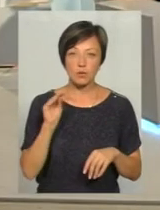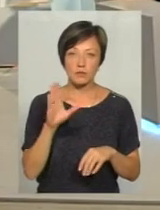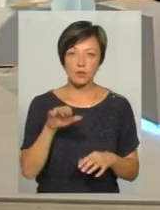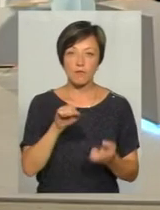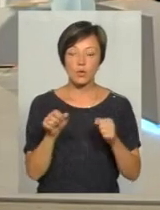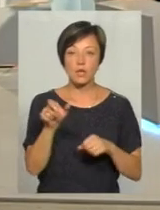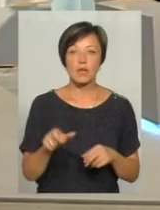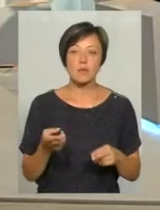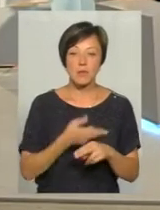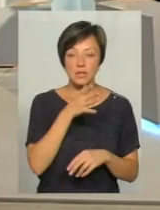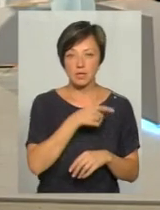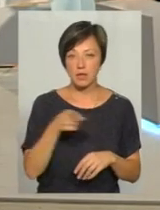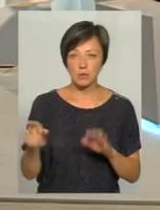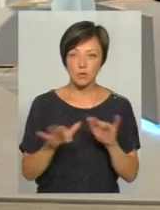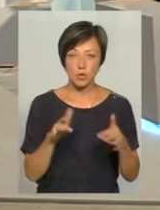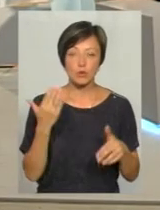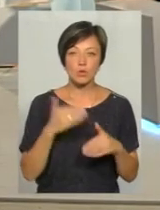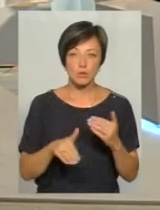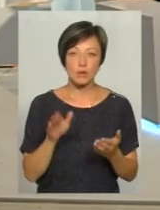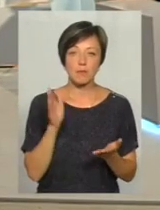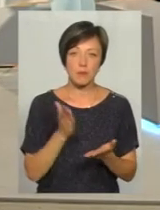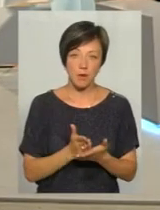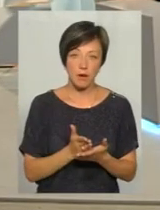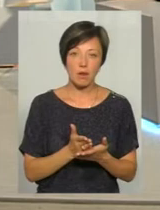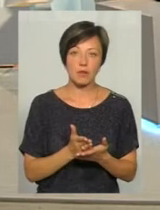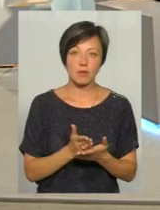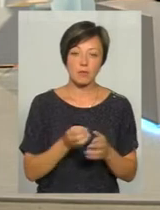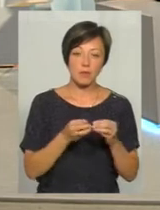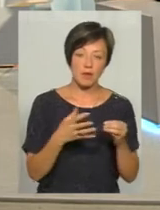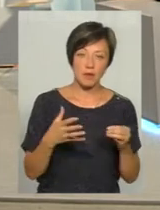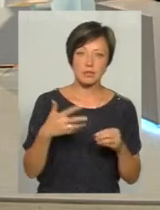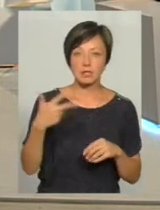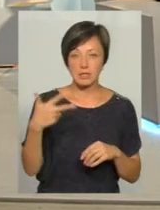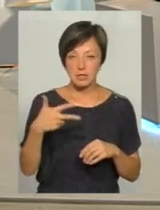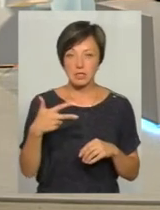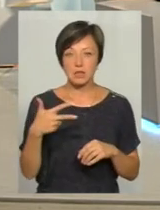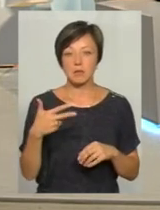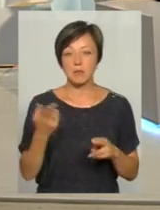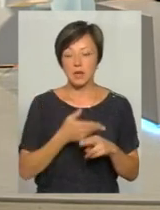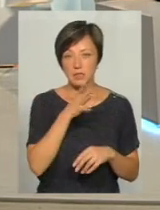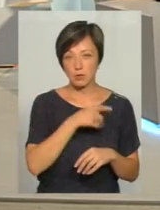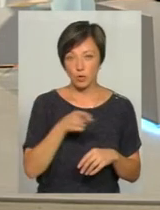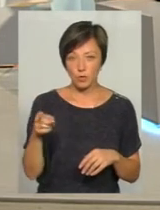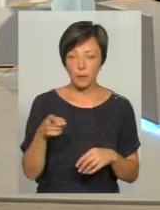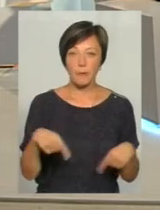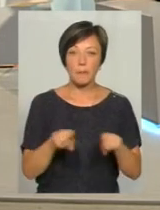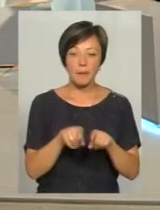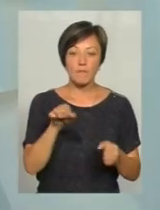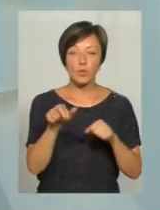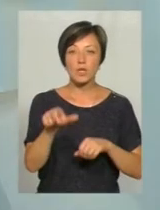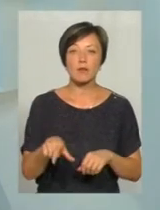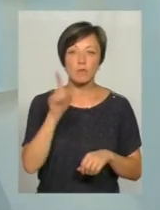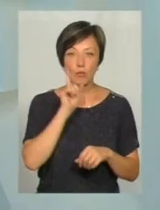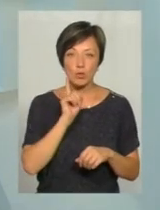водіями, без терміну дій, які вже мають, там, а в кого на 15 років, а кого на 30, в кого безтермінові. Тобто до таких водіїв це